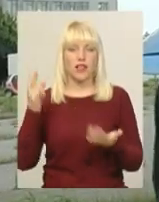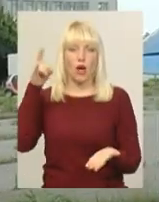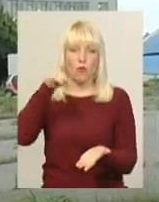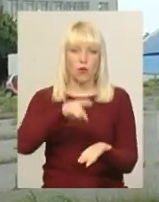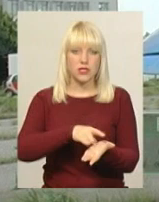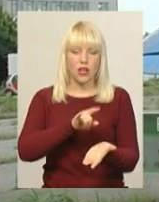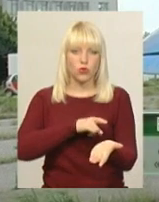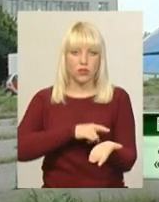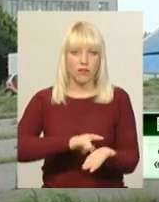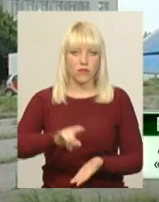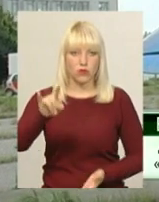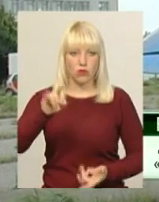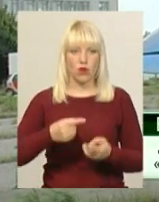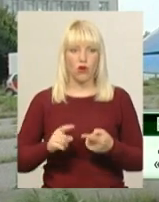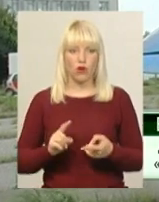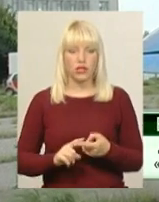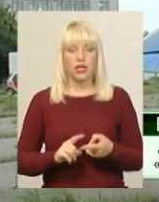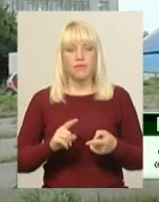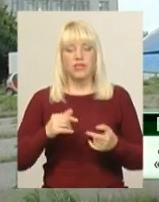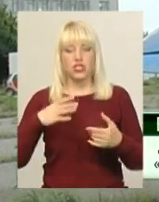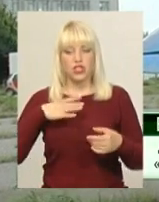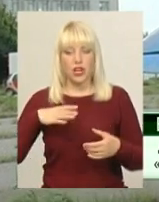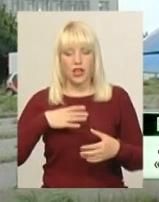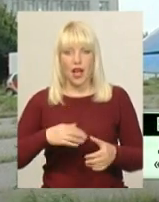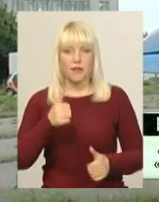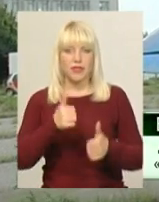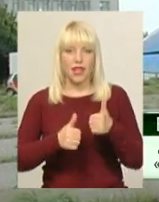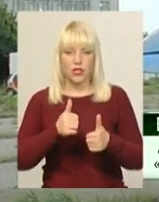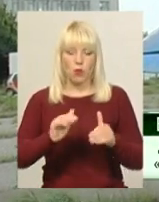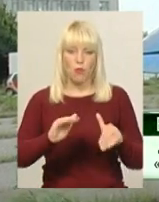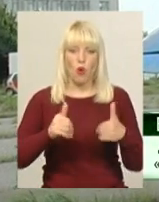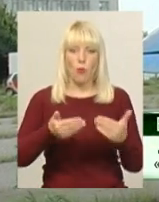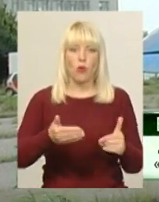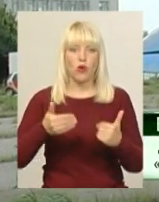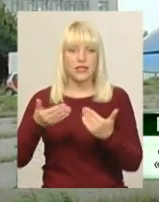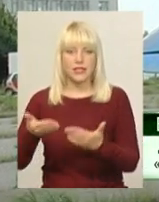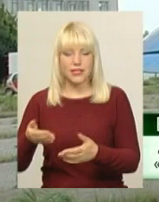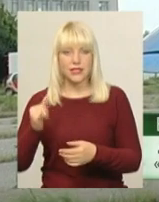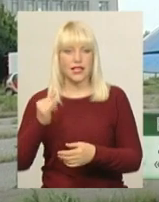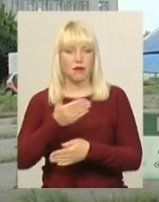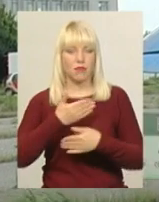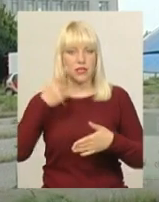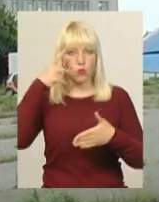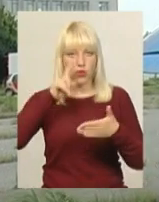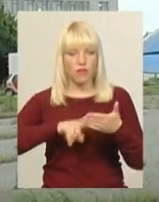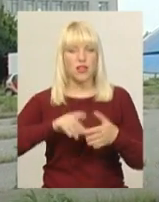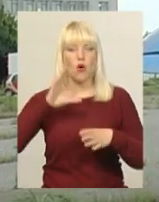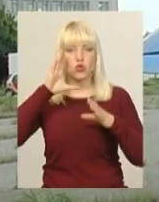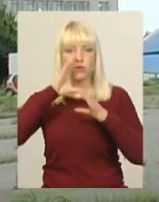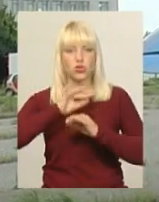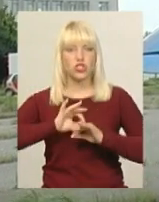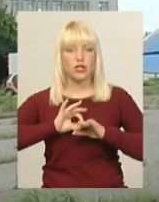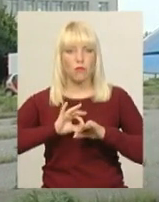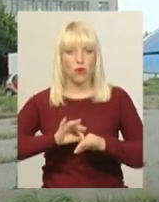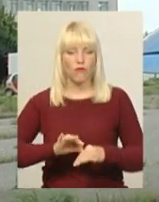травня результати тендерних пропозицій. Ми сьогодні сподіваємося на успішне його проведення, що